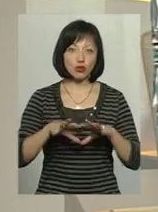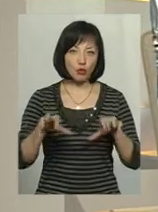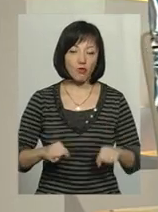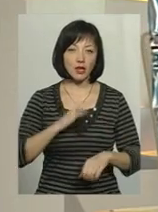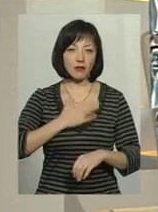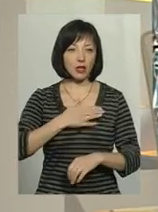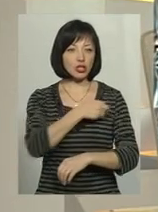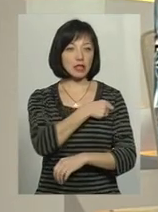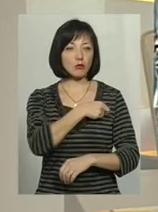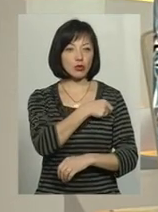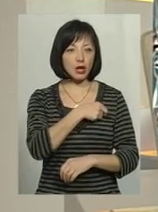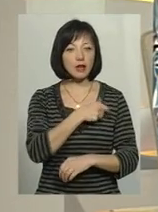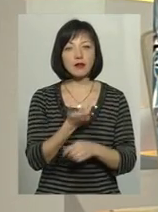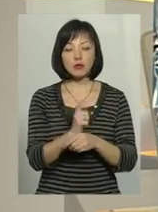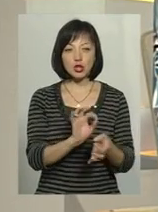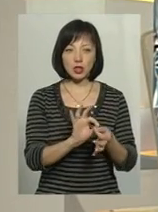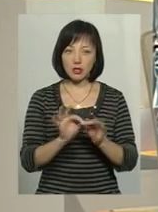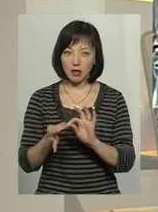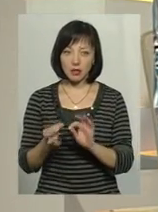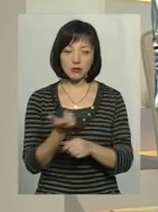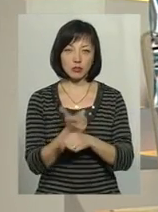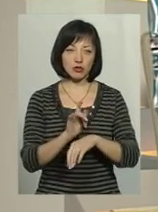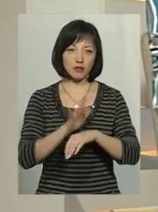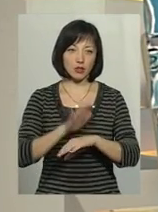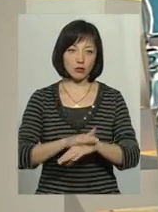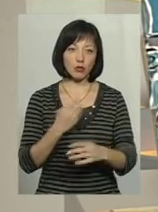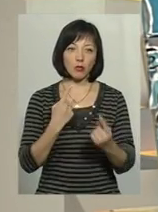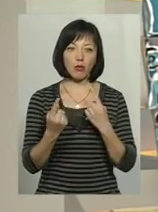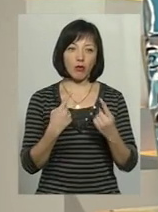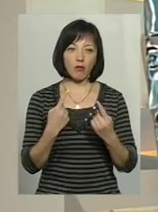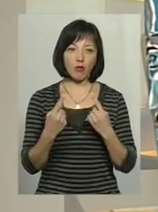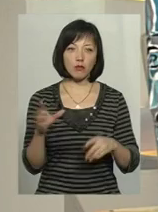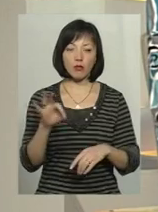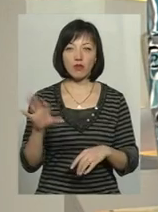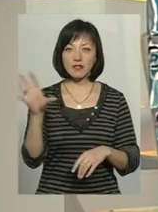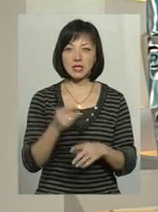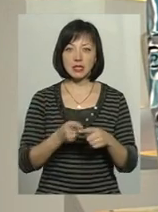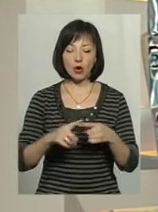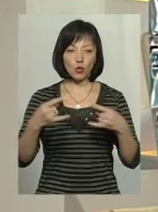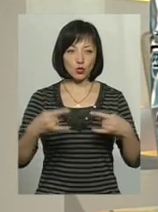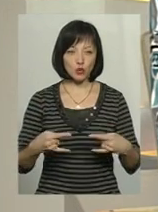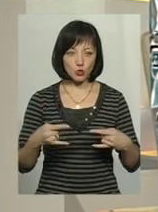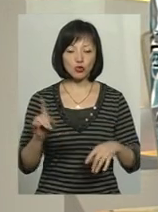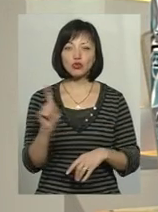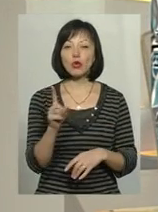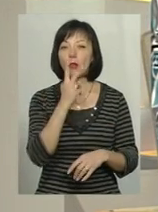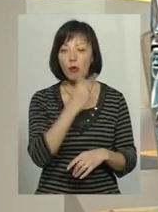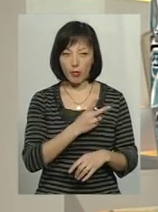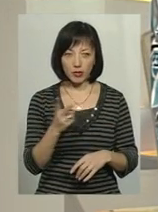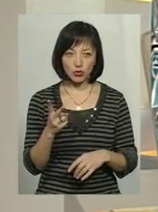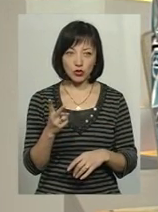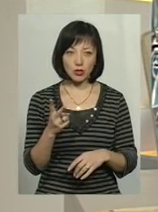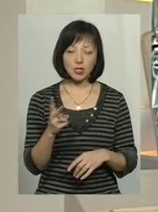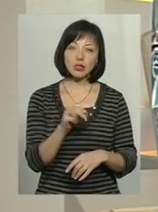депутатів. Більш детальніше і більш вичерпно сьогодні поговоримо про все це у студії, про те, що побачили,